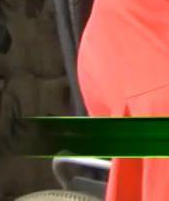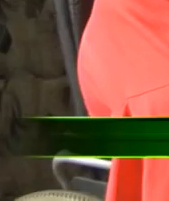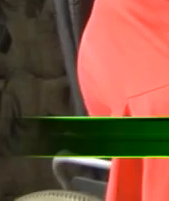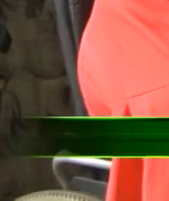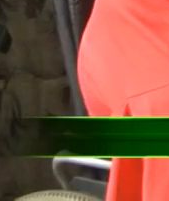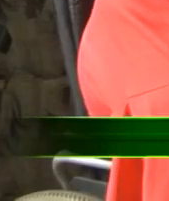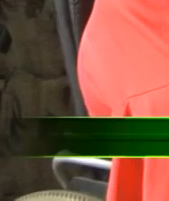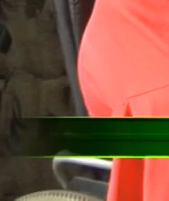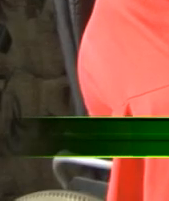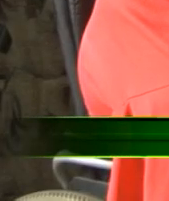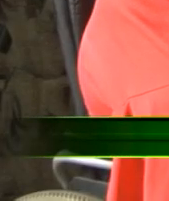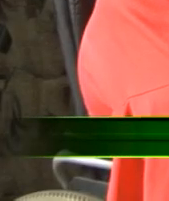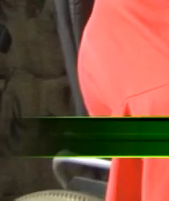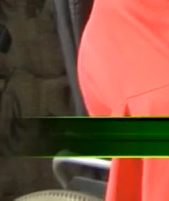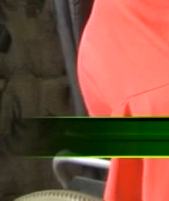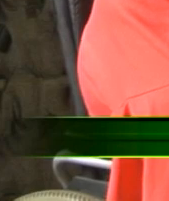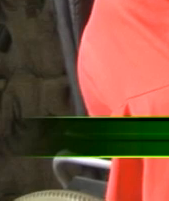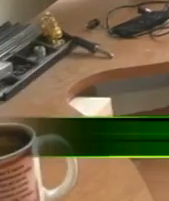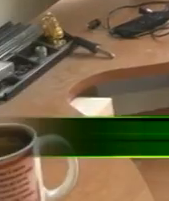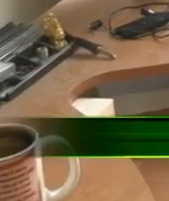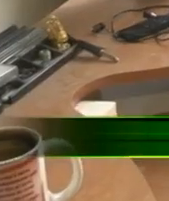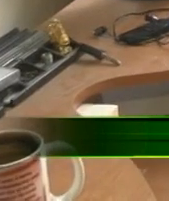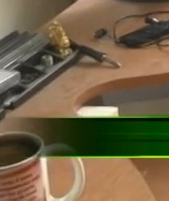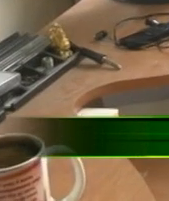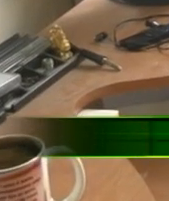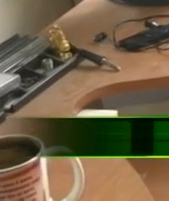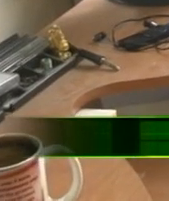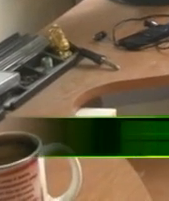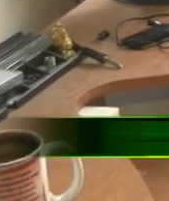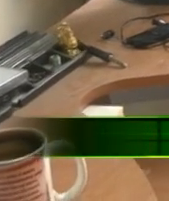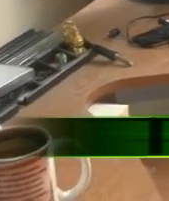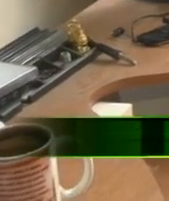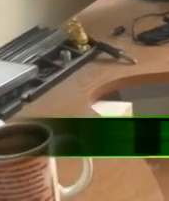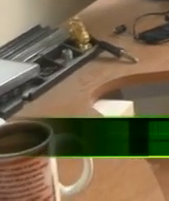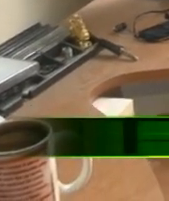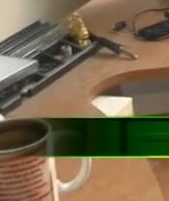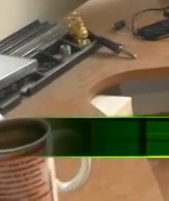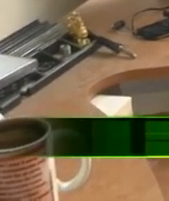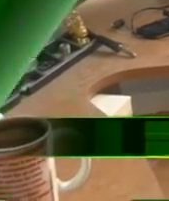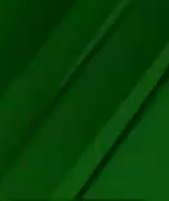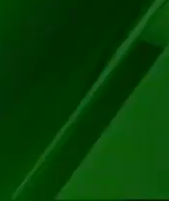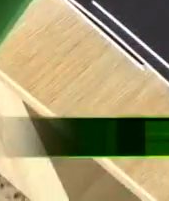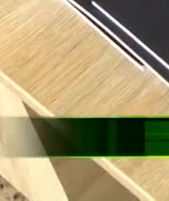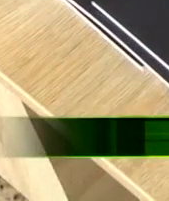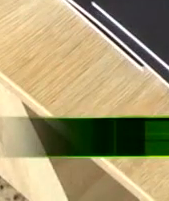Аудіокнигу старокостянтинівської письменниці Оксани Радушинської «Метелики у крижаних панцирах» готують до презентації.